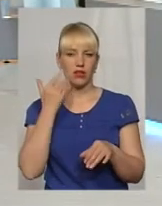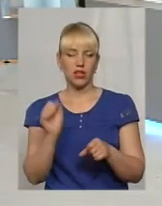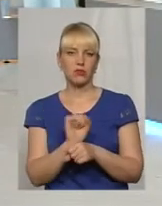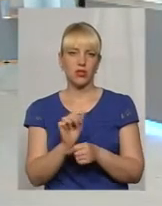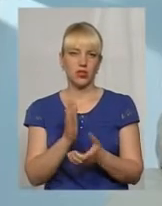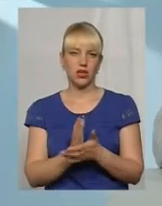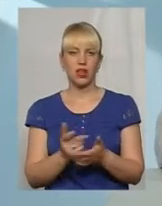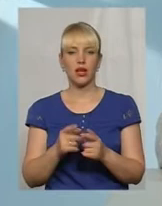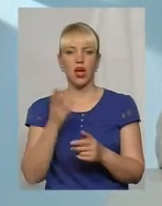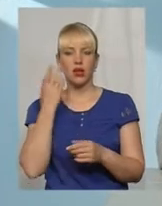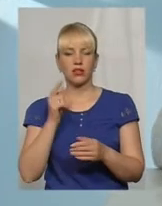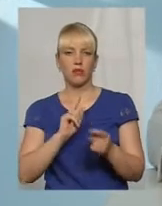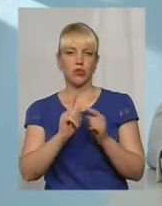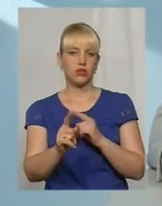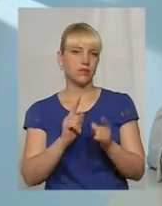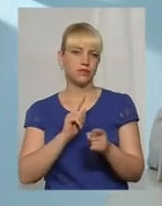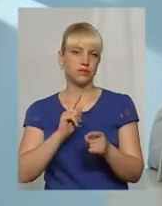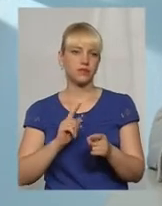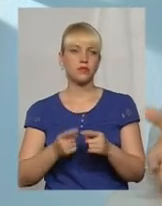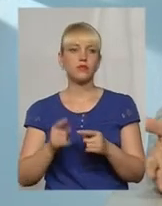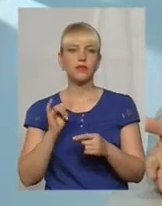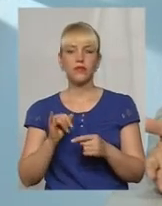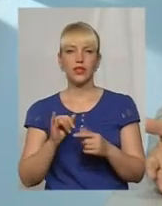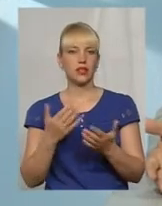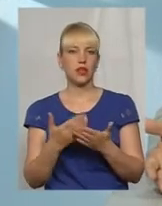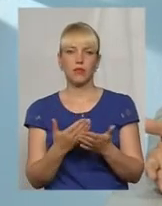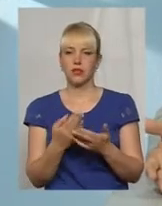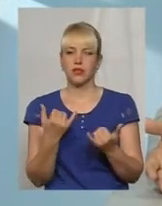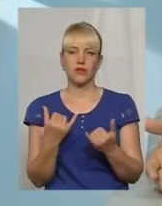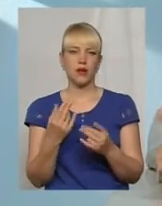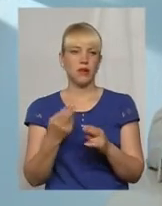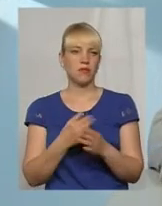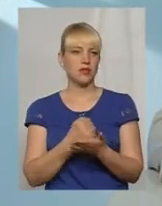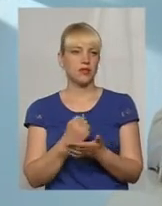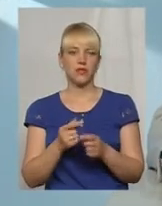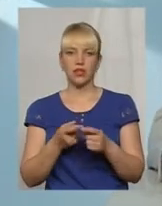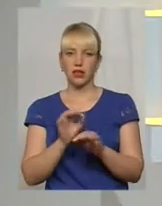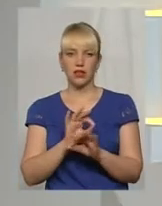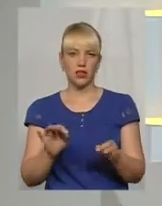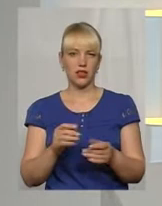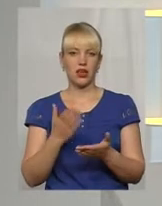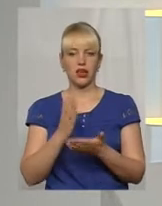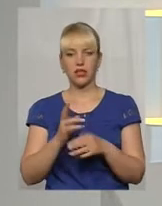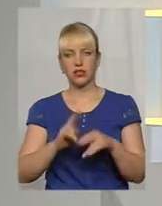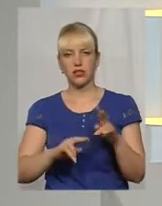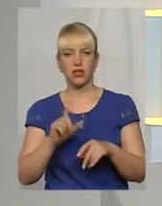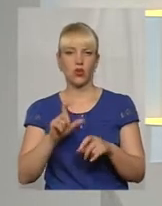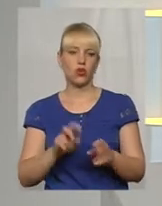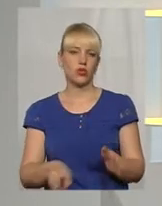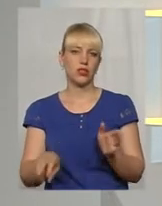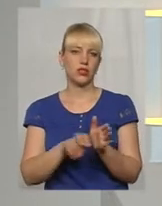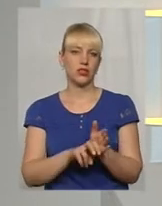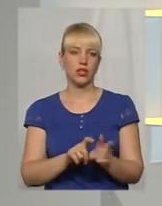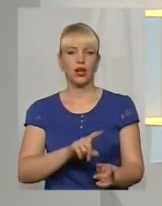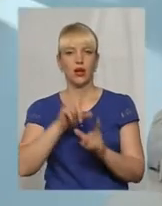когда можна в одну, в другу страну переехати, і просто сейчас без візом це вообще дуже добре. Є настроєння у людей, вони сіли в автомобілі,